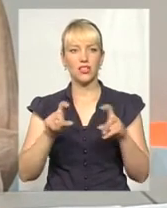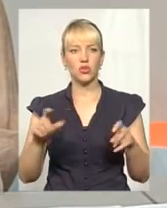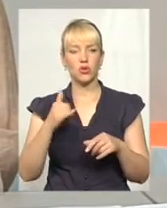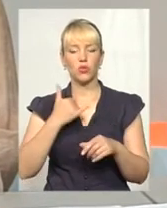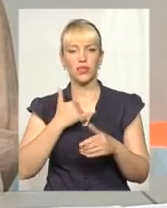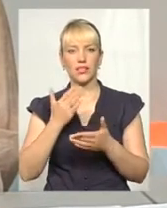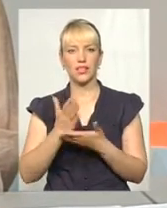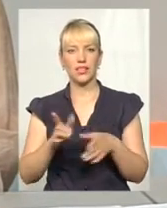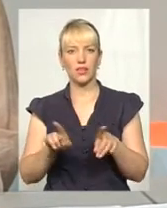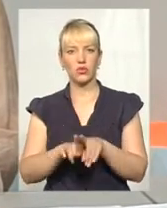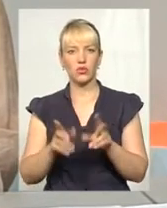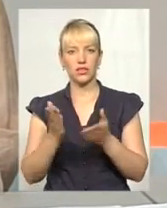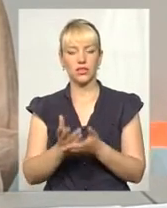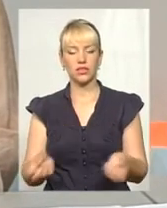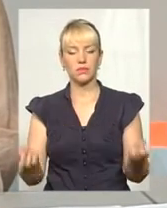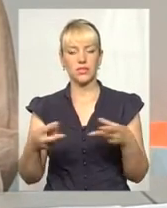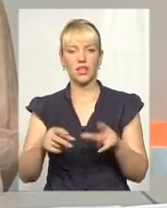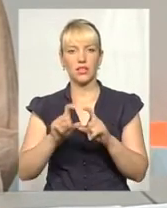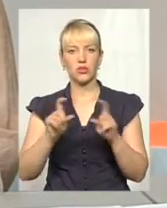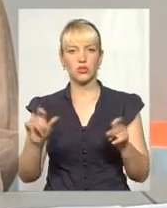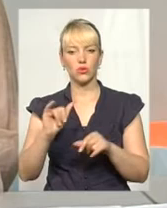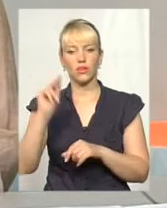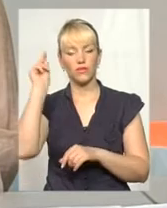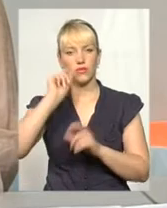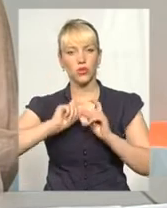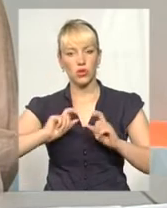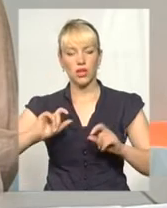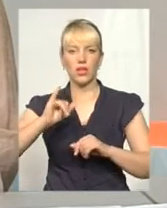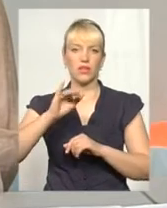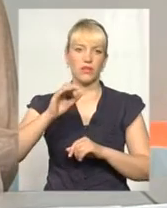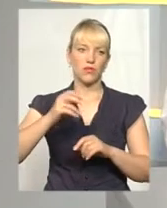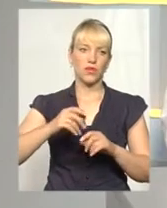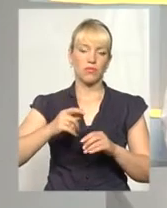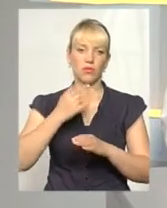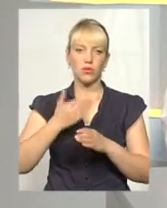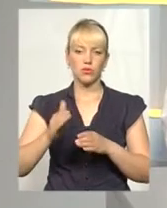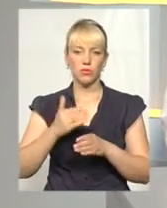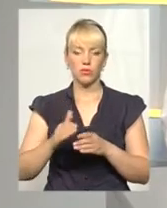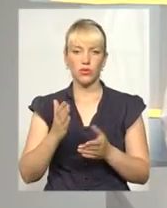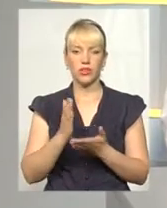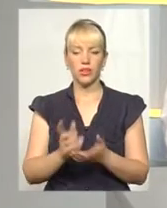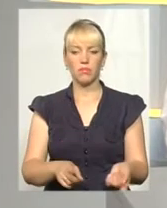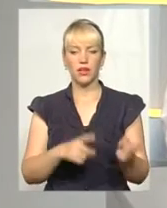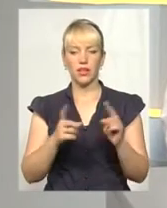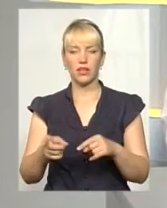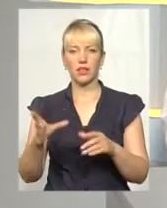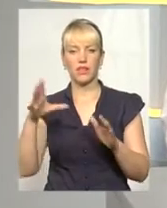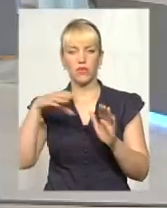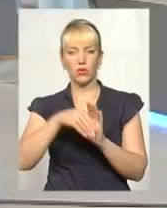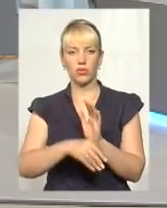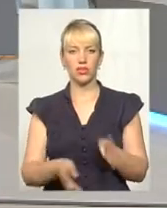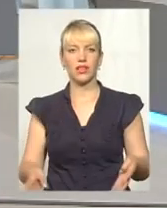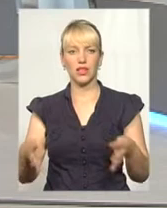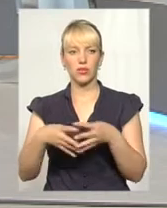в нас, і в місті, і в області, і поступово в Штаті йде перехід на включене, тобто інклюзивне